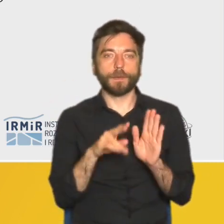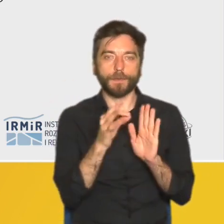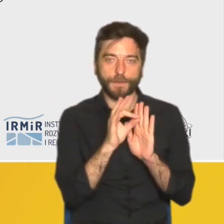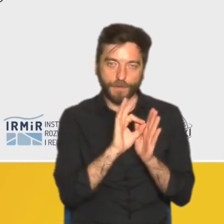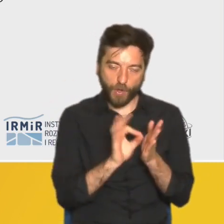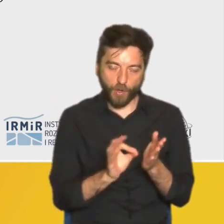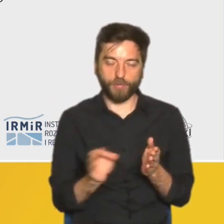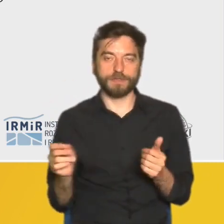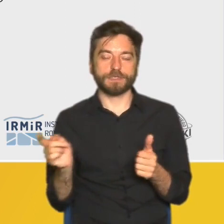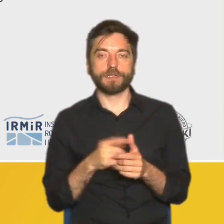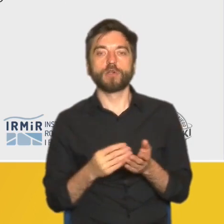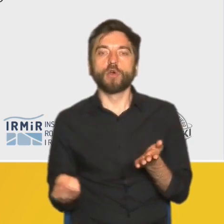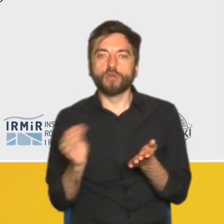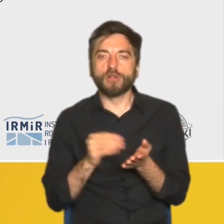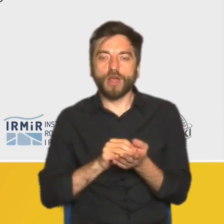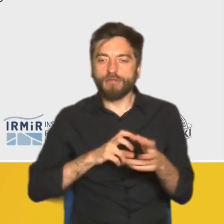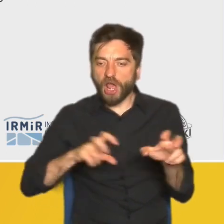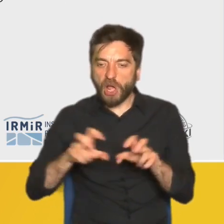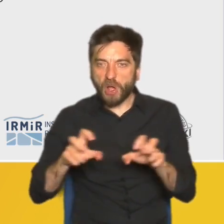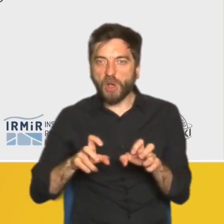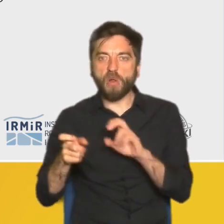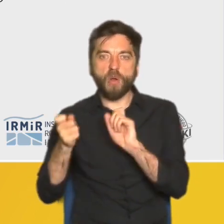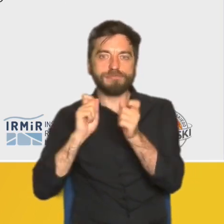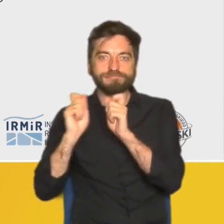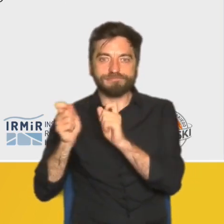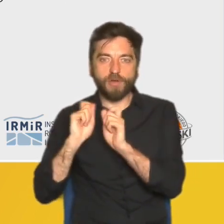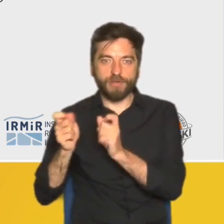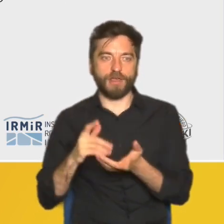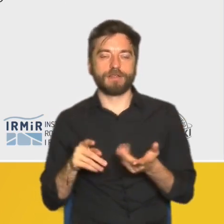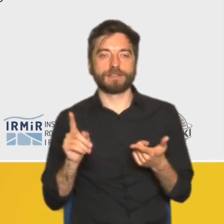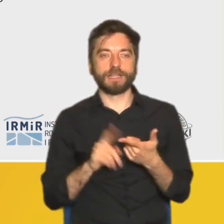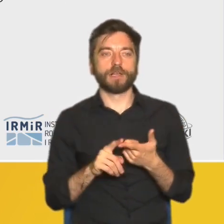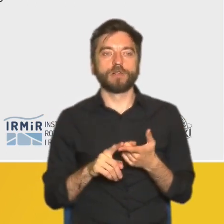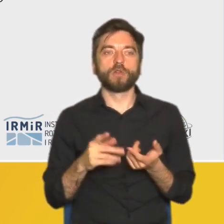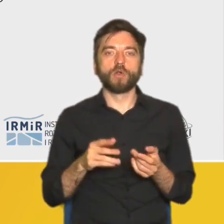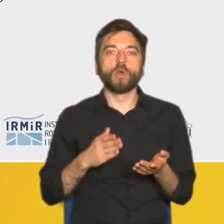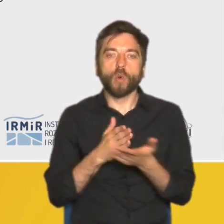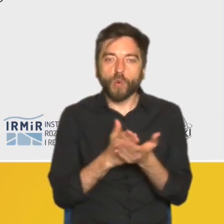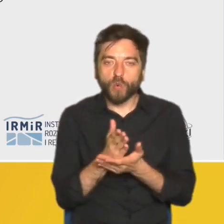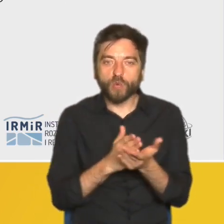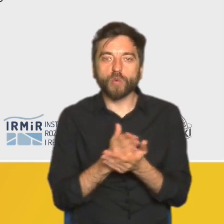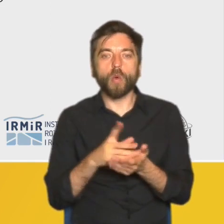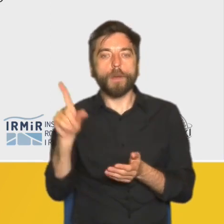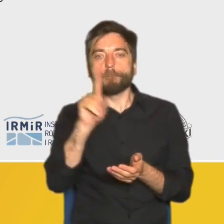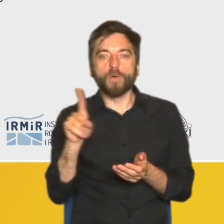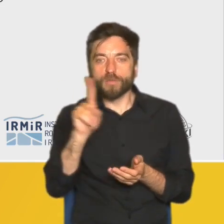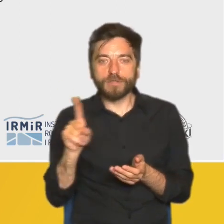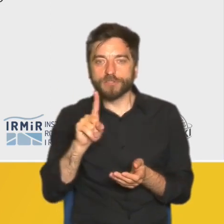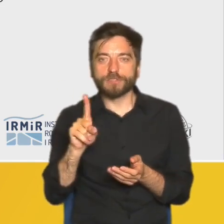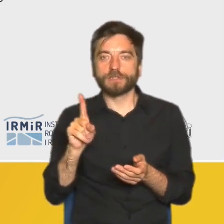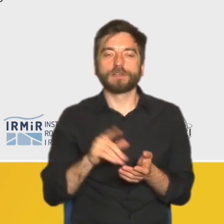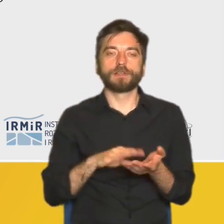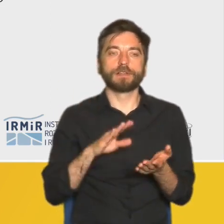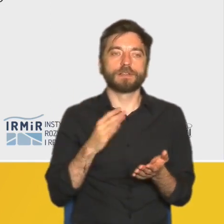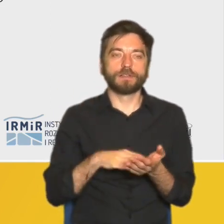przewidywalny katalog. To jest dodatkowy ruch komunikacyjny na wlotach do miasta. To jest problem utrzymania usług publicznych dla osób spoza miasta. Słynna